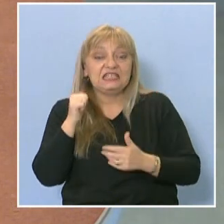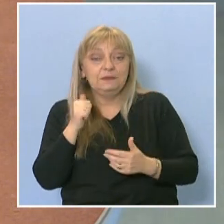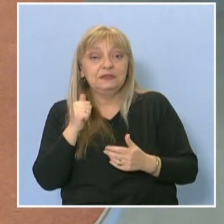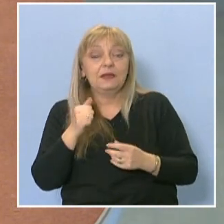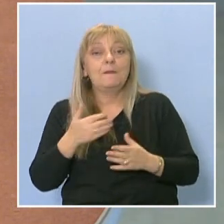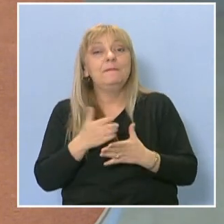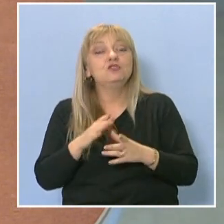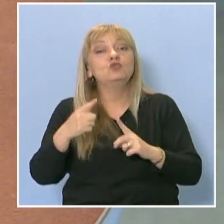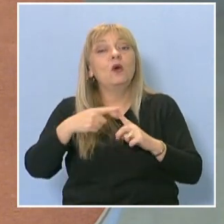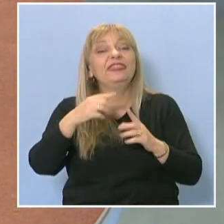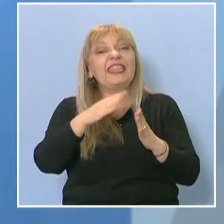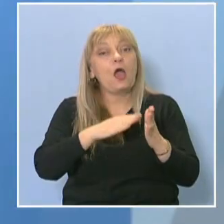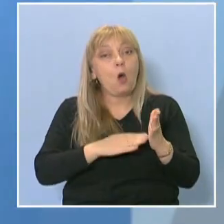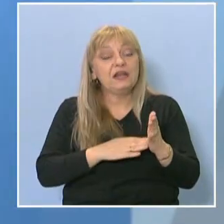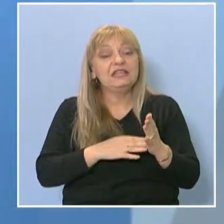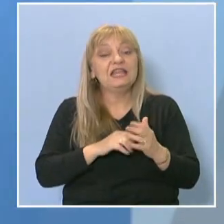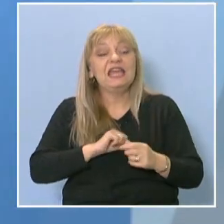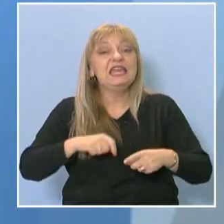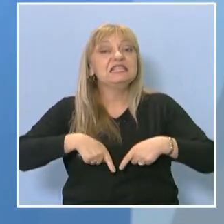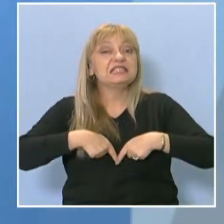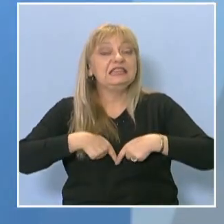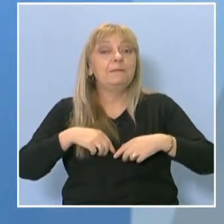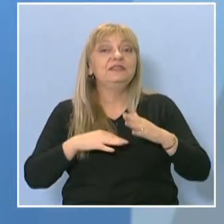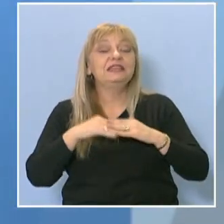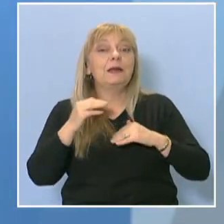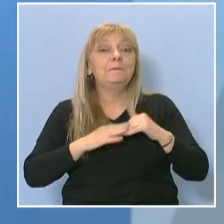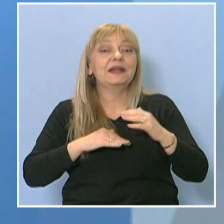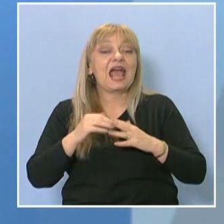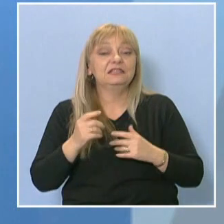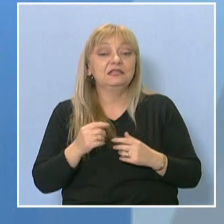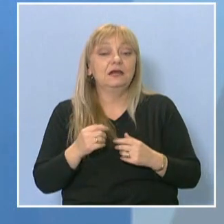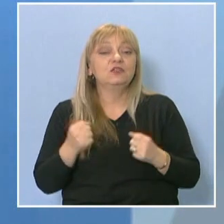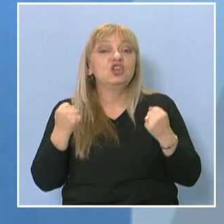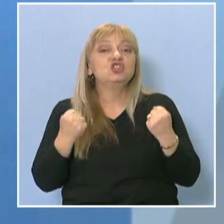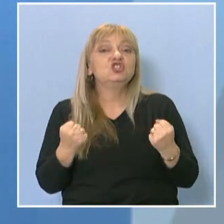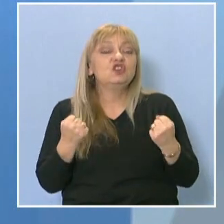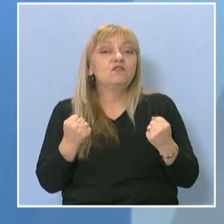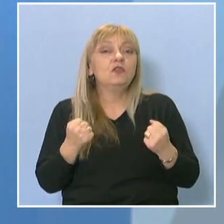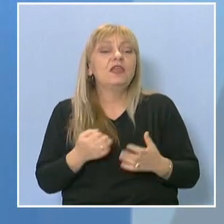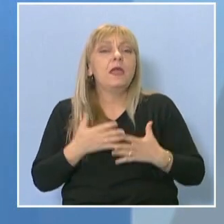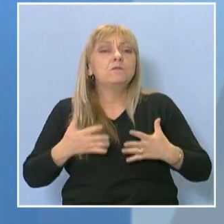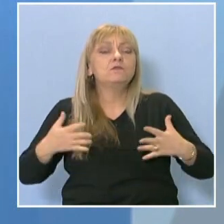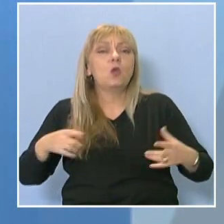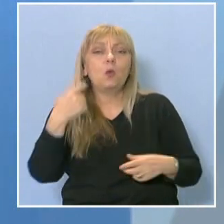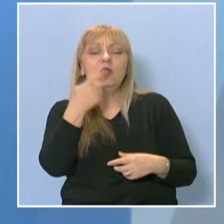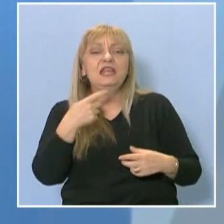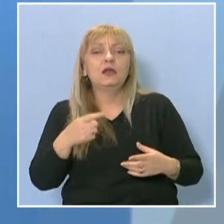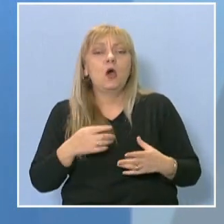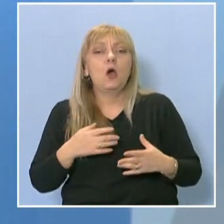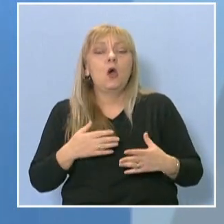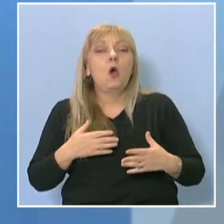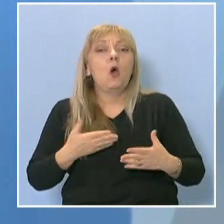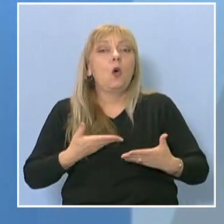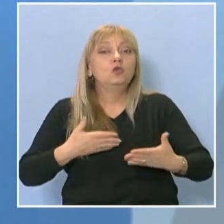теорията, правната теория и съдебната практика. Живота е многолик. Обществените отношения се развиват